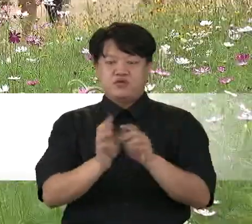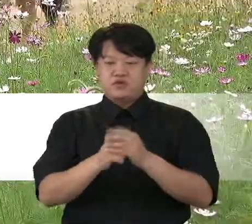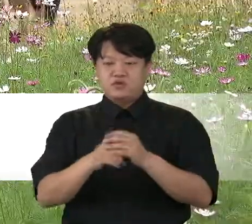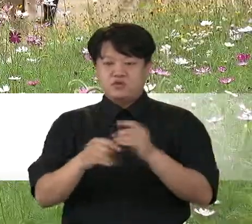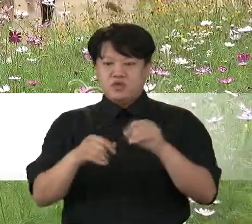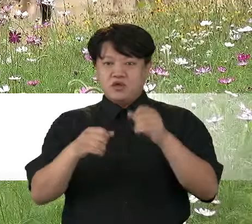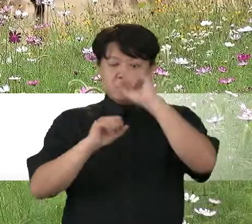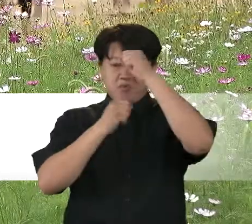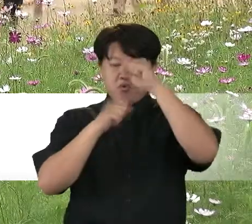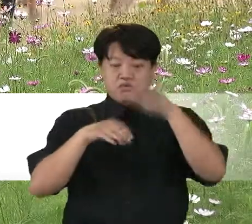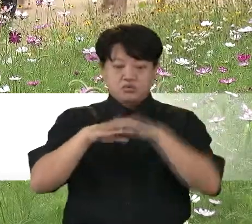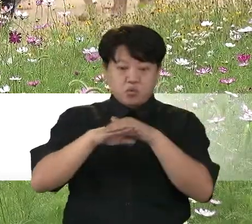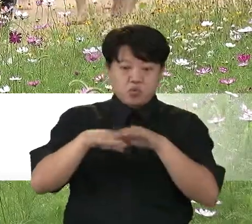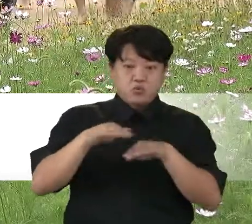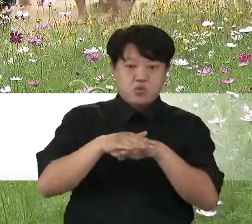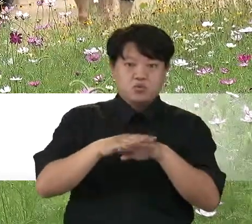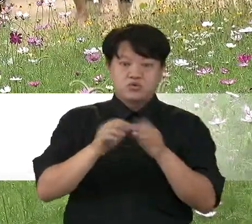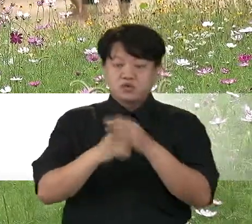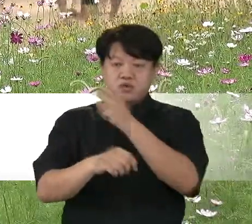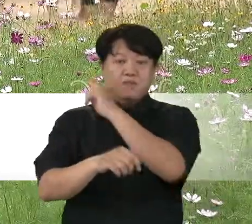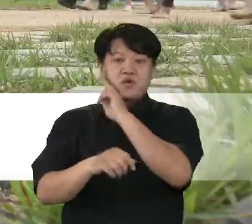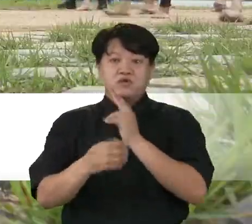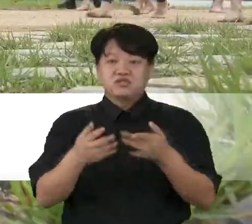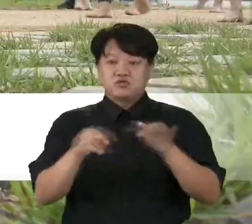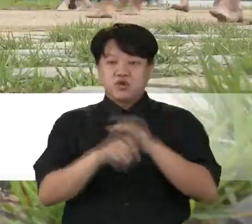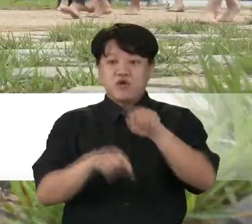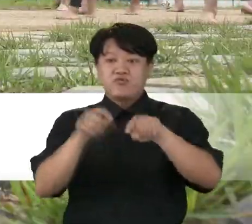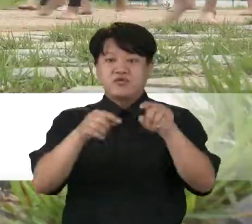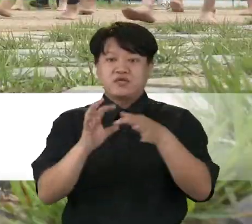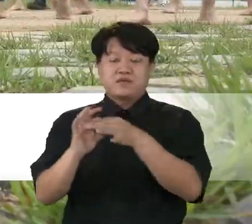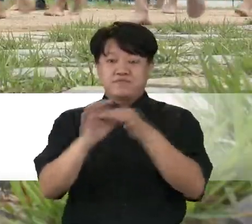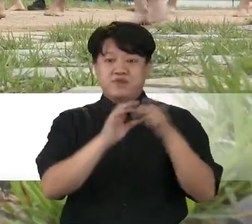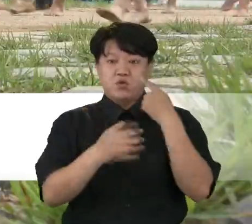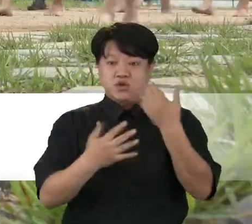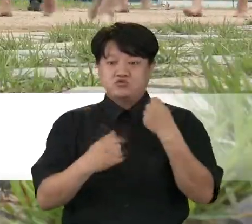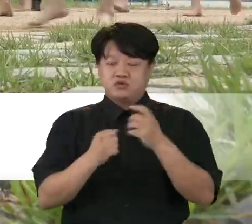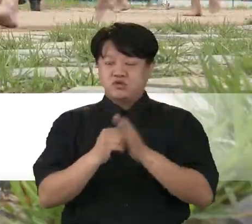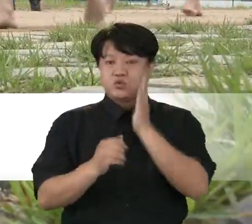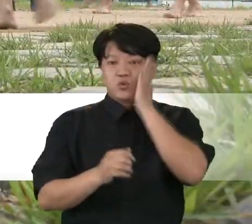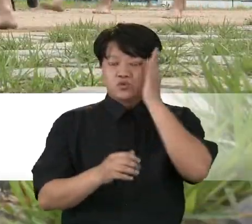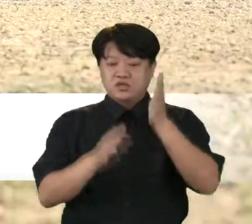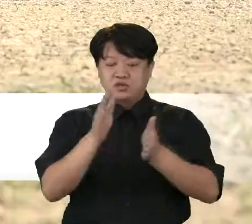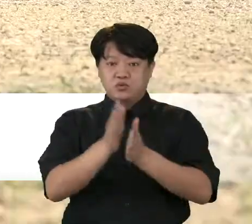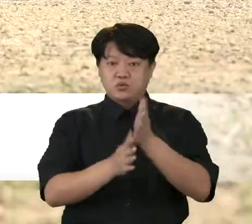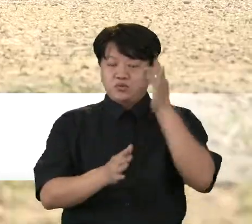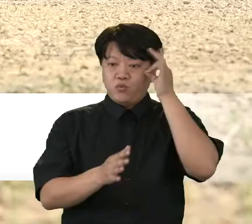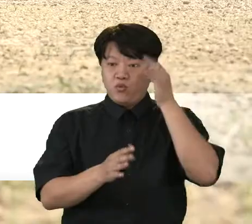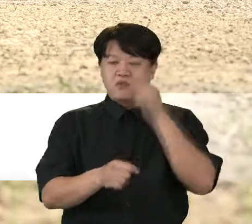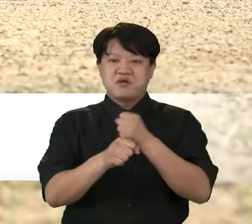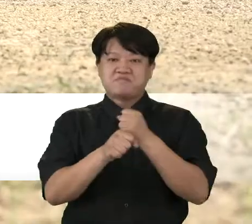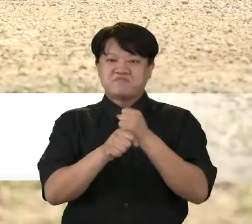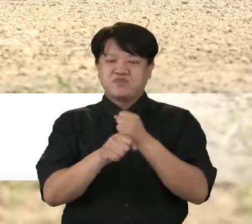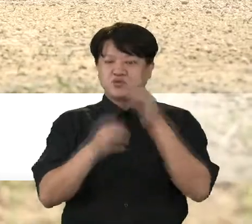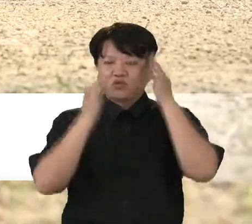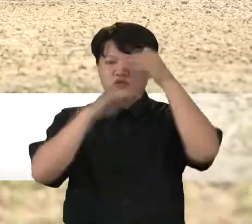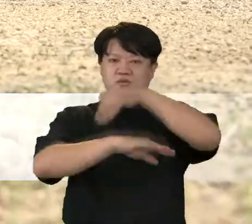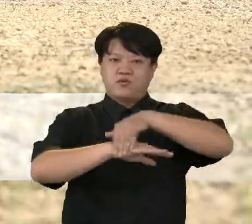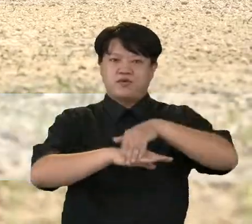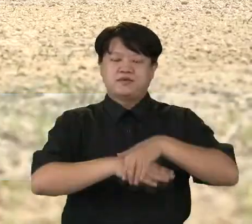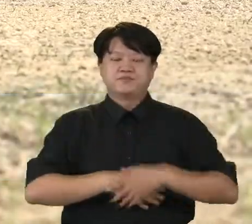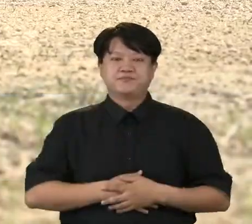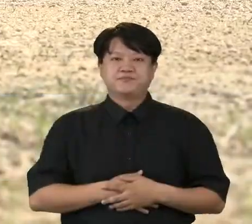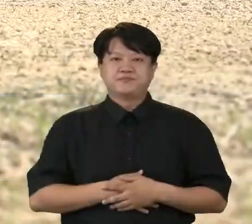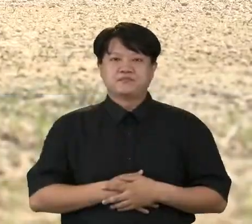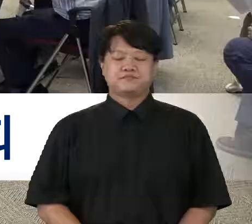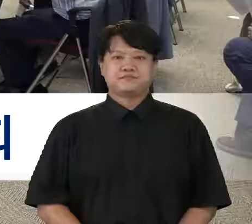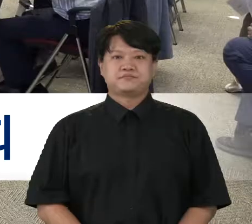위해 세족시설 등 편의시설과 걷는 길 인프라를 확충하고 녹색도시 포항으로 거듭나는 데 최선을 다할 계획입니다.